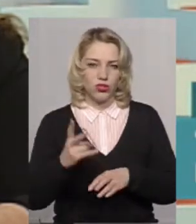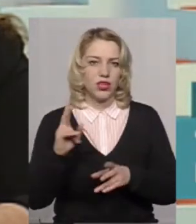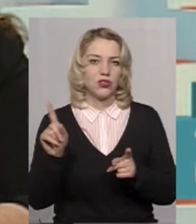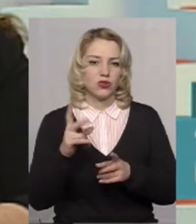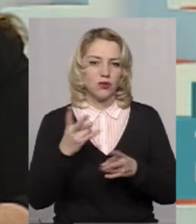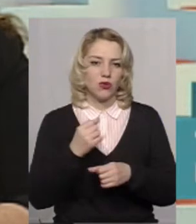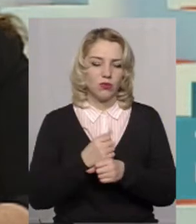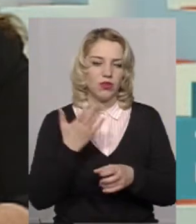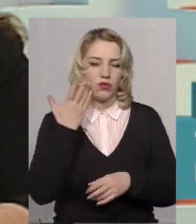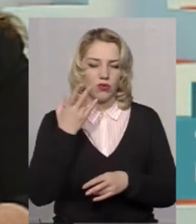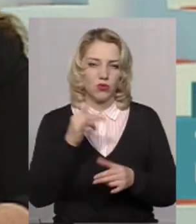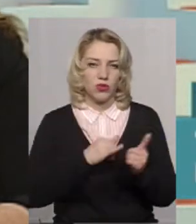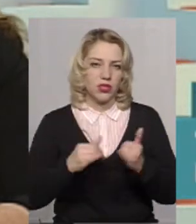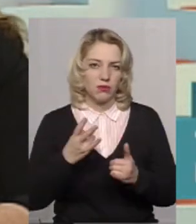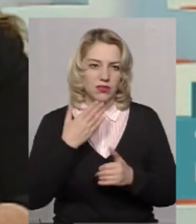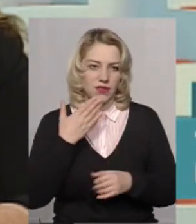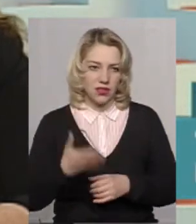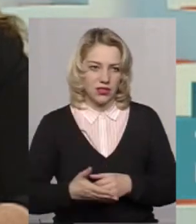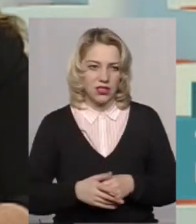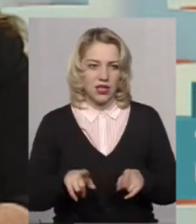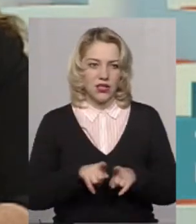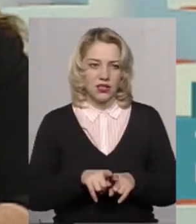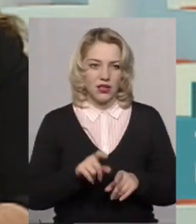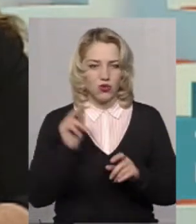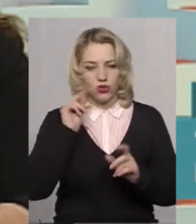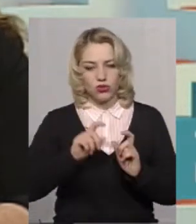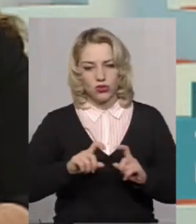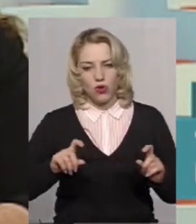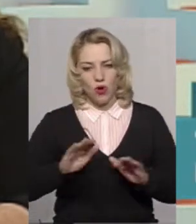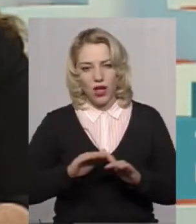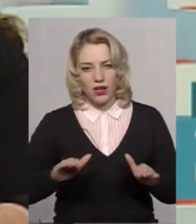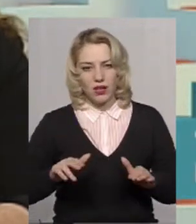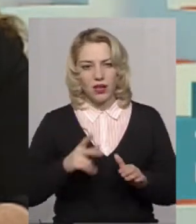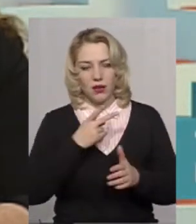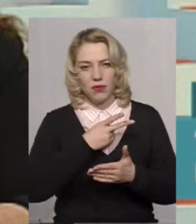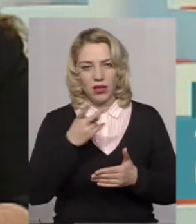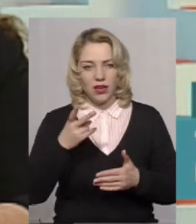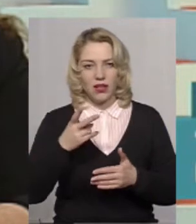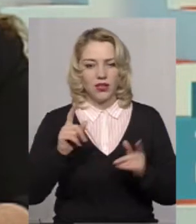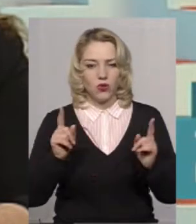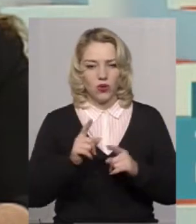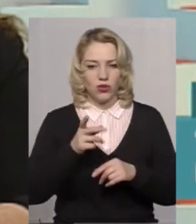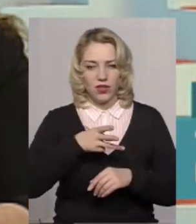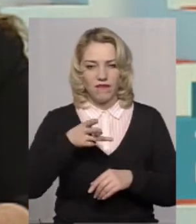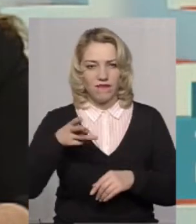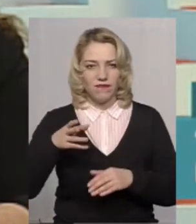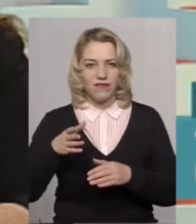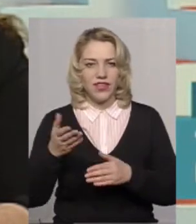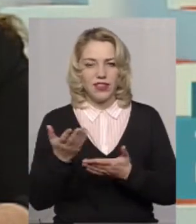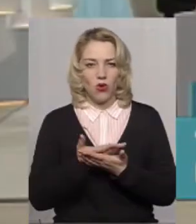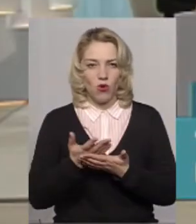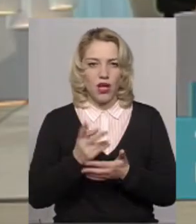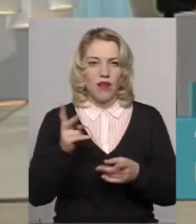що потрібно робити і куди потрібно звертатися. Також школярі переглянули короткий відеоматеріал, де вони наочно могли